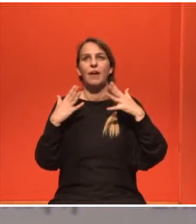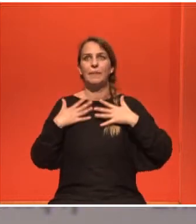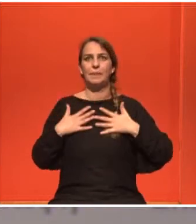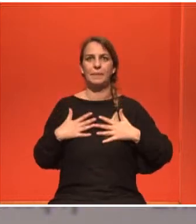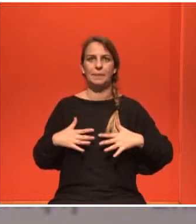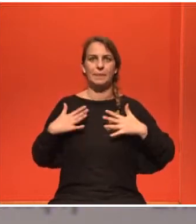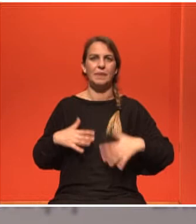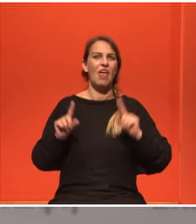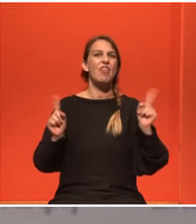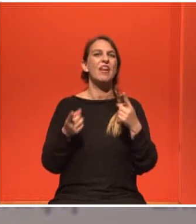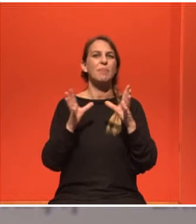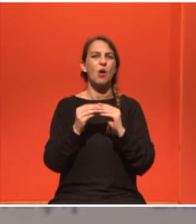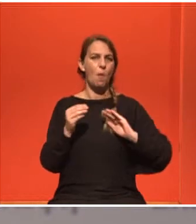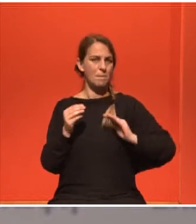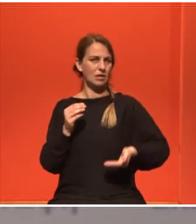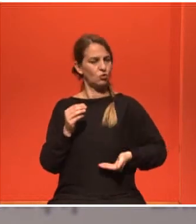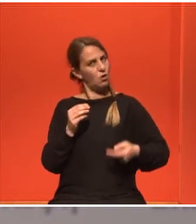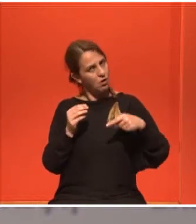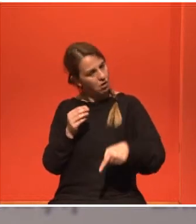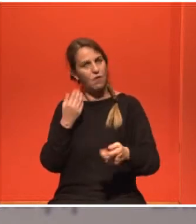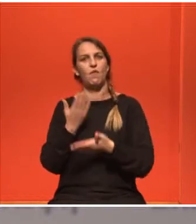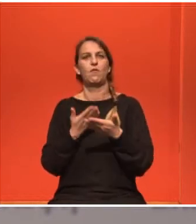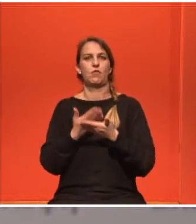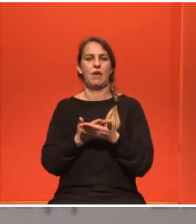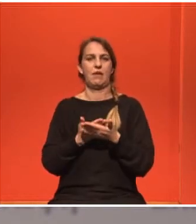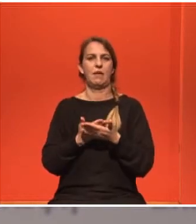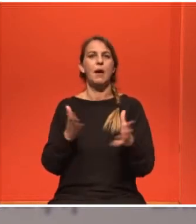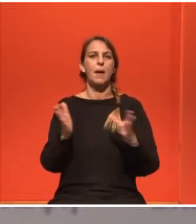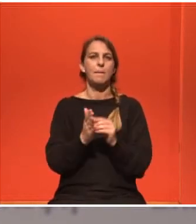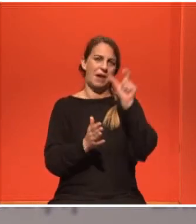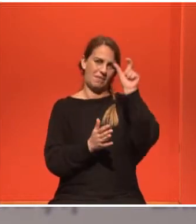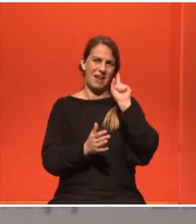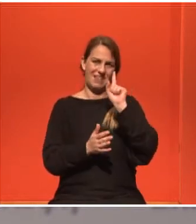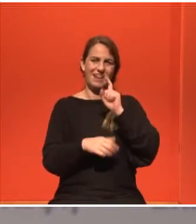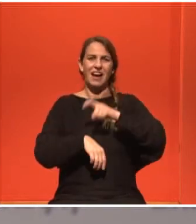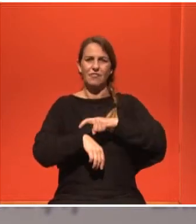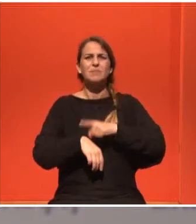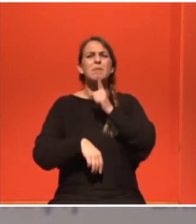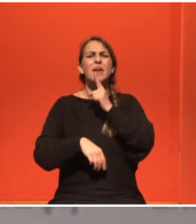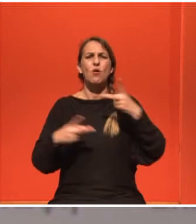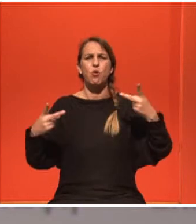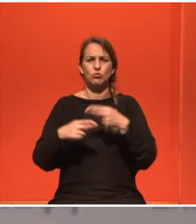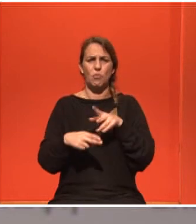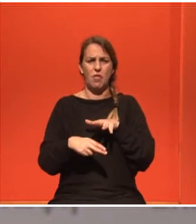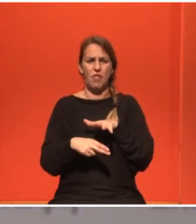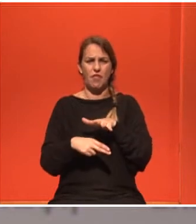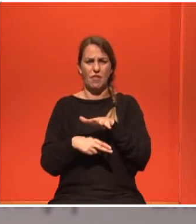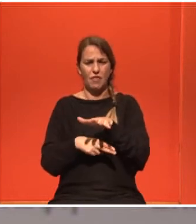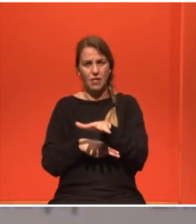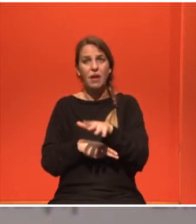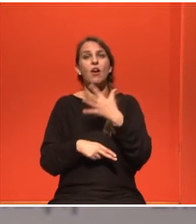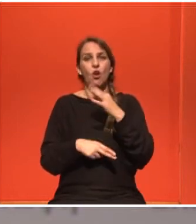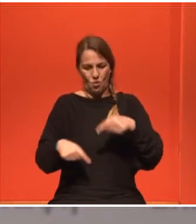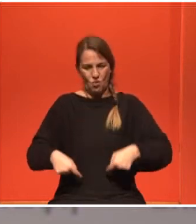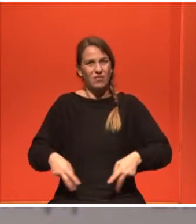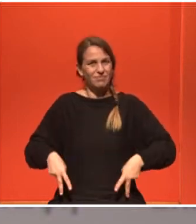παράλληλα έχεις είναι μια γυναίκα η οποία μπαίνει στην εμμινόπαυση χωρίς να χρειάζεται με την αφαίρεση των γυναικολογικών άρα